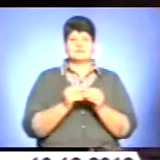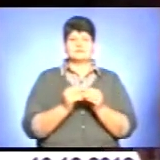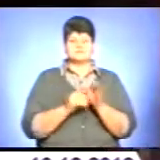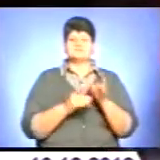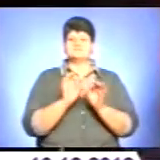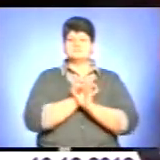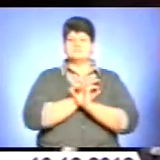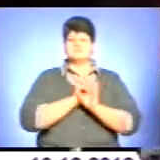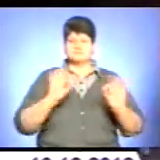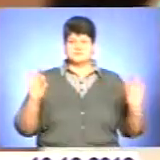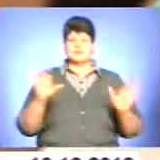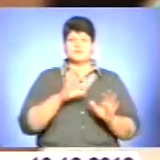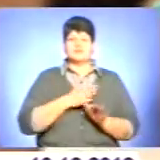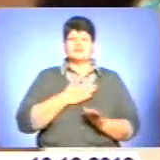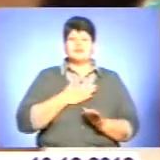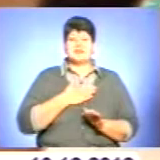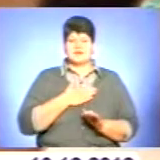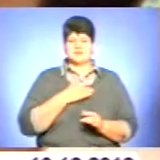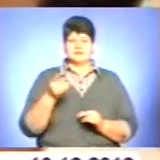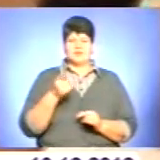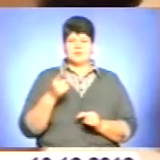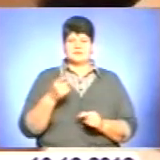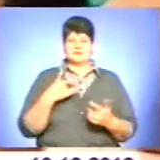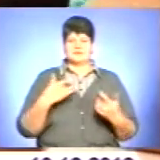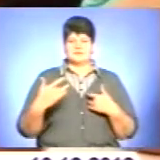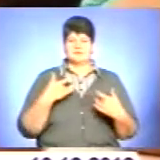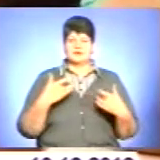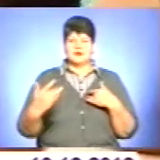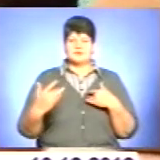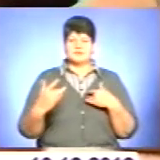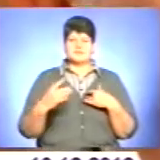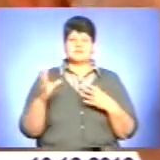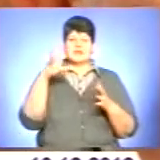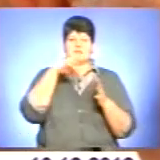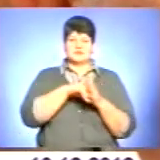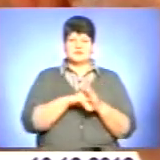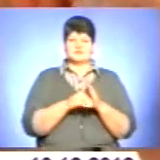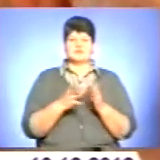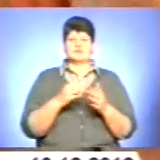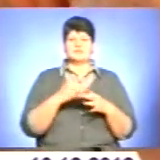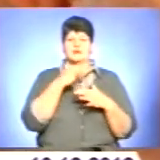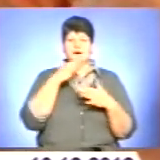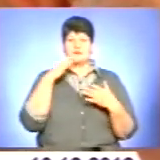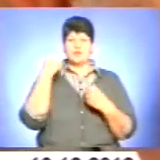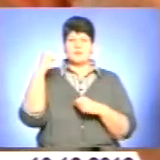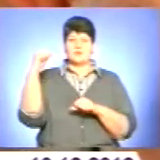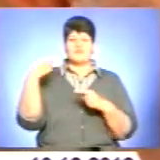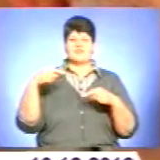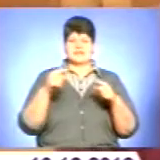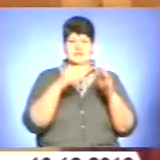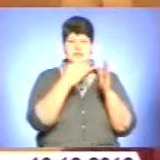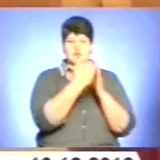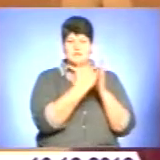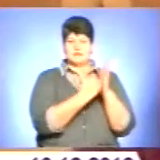нинішніх театральних вечорів став наш Тернопільський драмтеатр. До скарбнички нагород додалося чимало перемог у різних номінаціях.